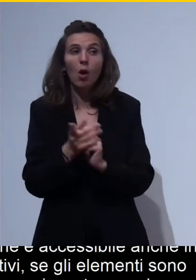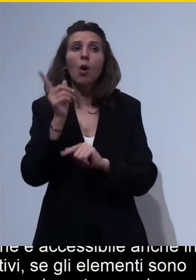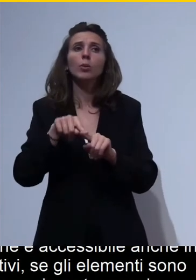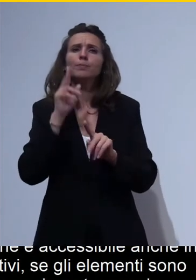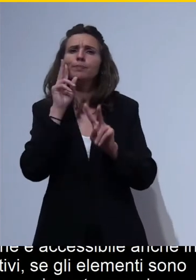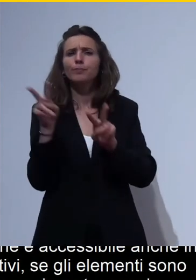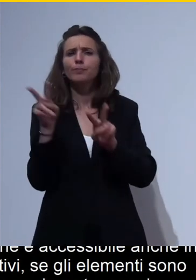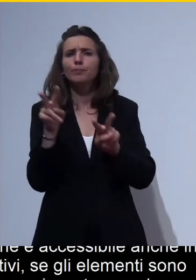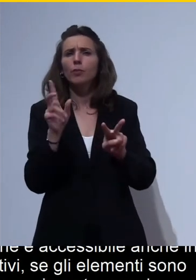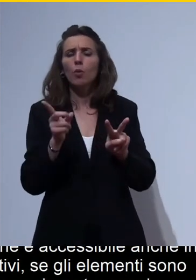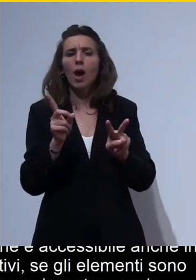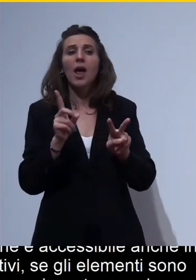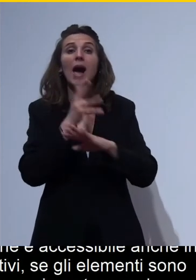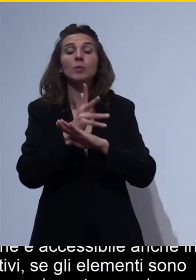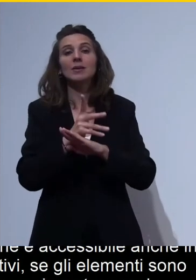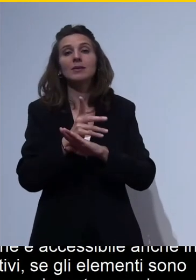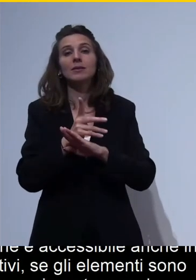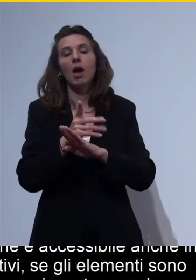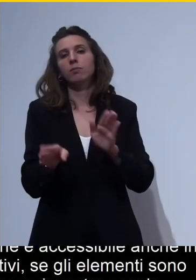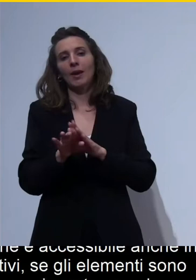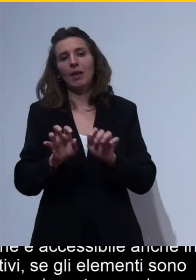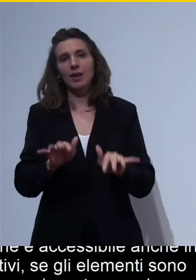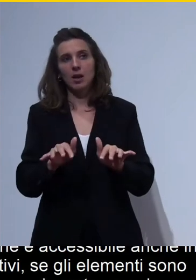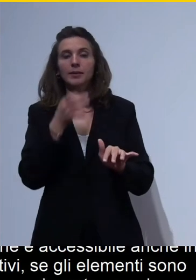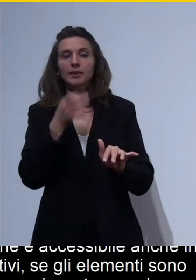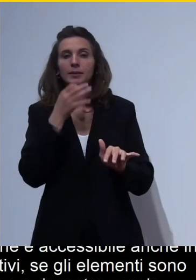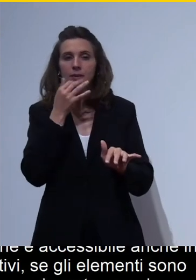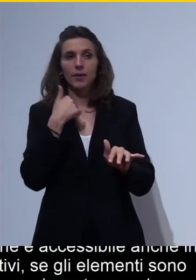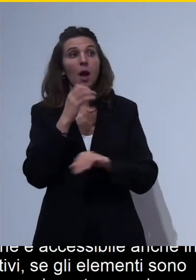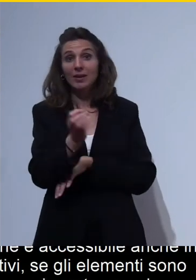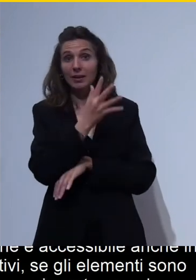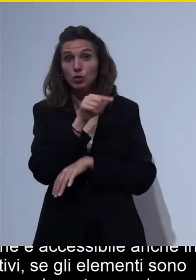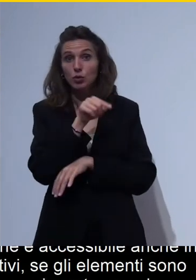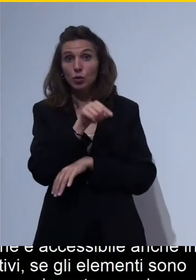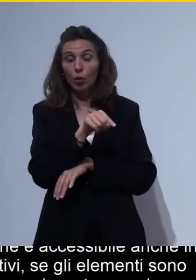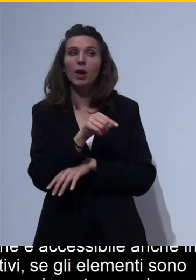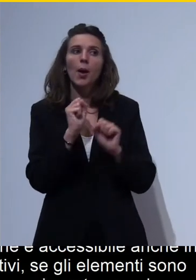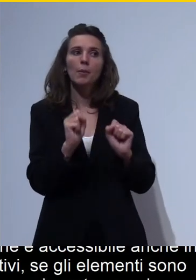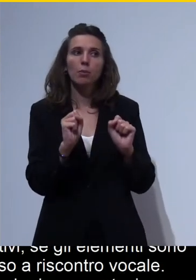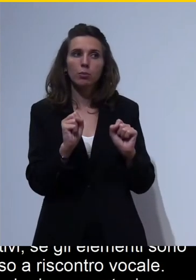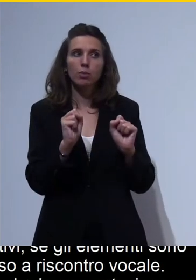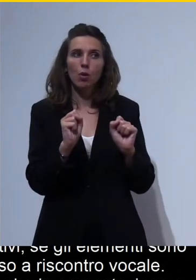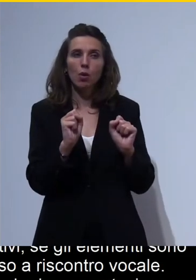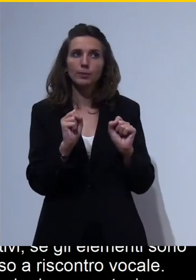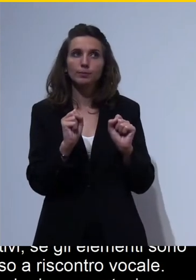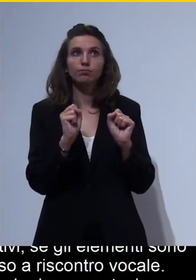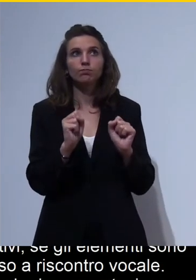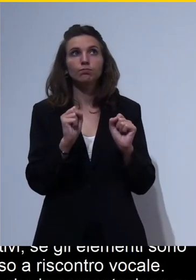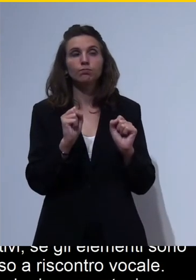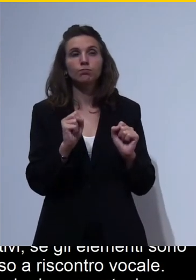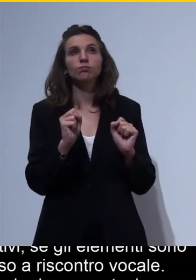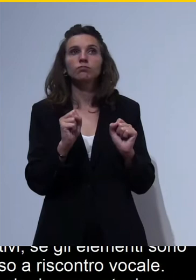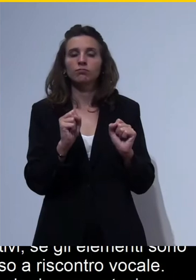'accessibilità da tastiera, questo significa che la presentazione può essere completamente esplorata, navigata